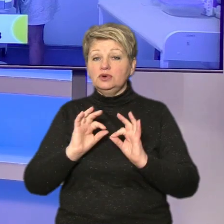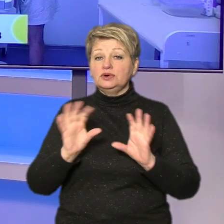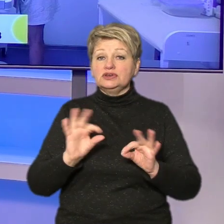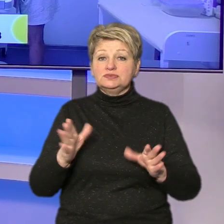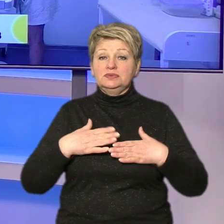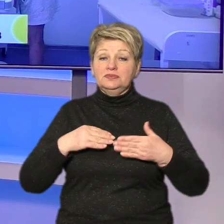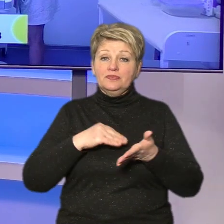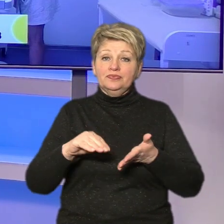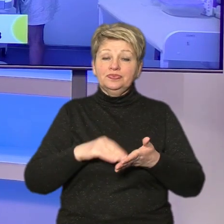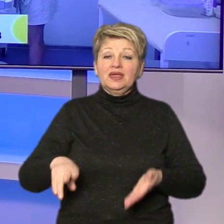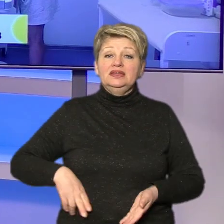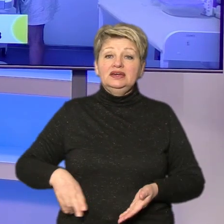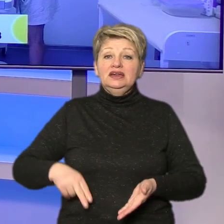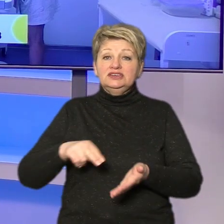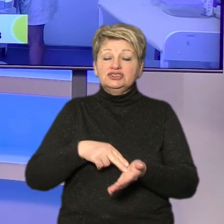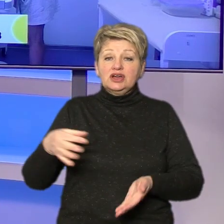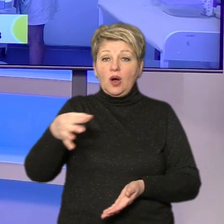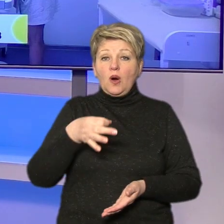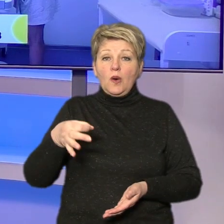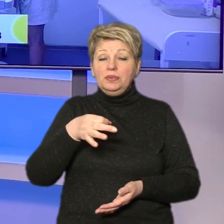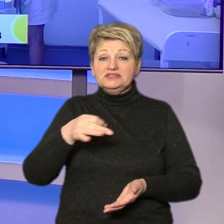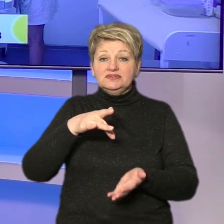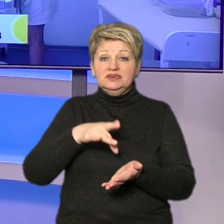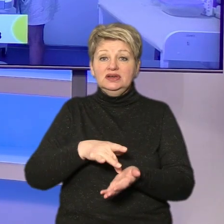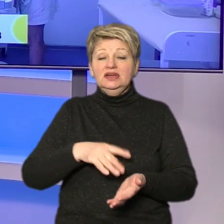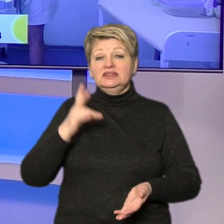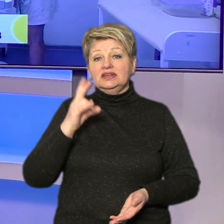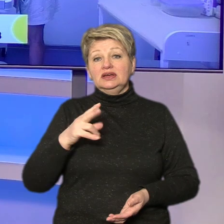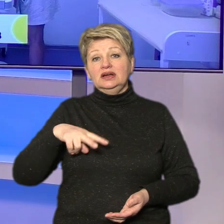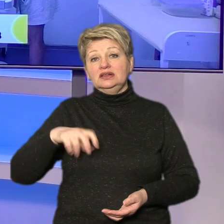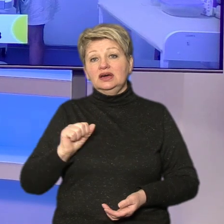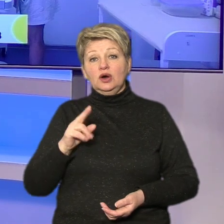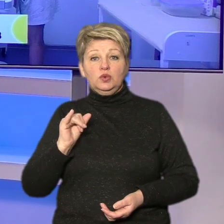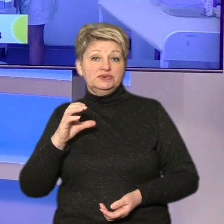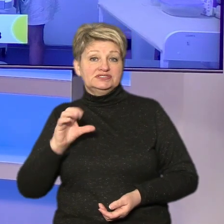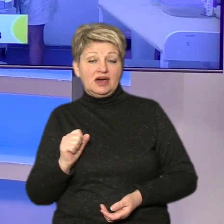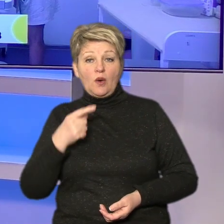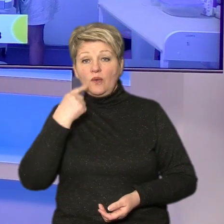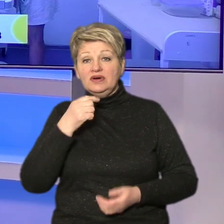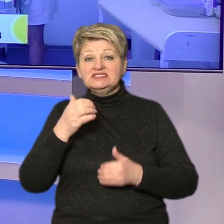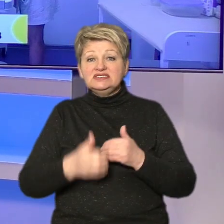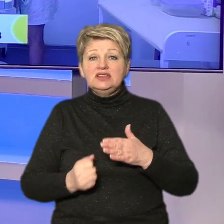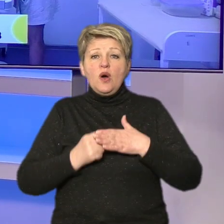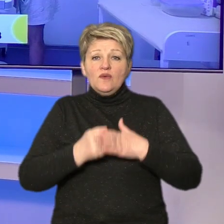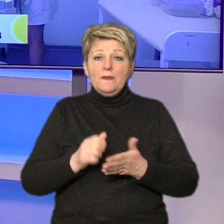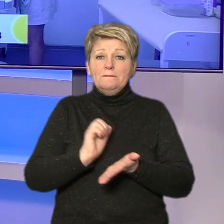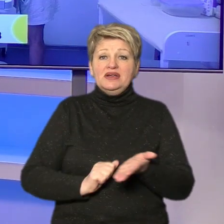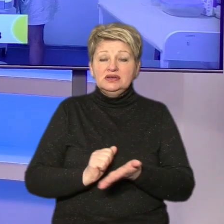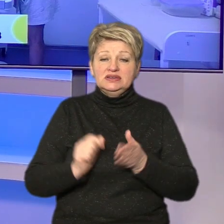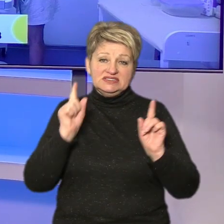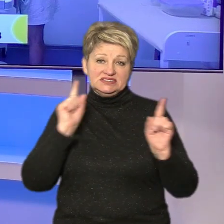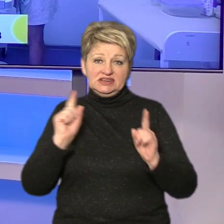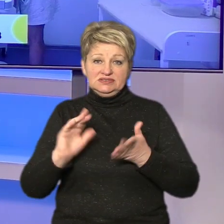Суспільному директорка Черкаського обласного перинатального центру Наталія Лакуста. Говорить, серед основних причин – стресові